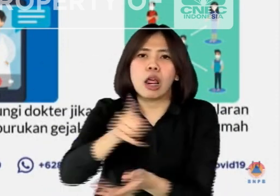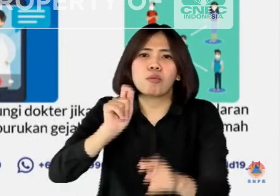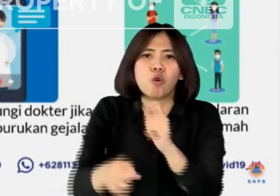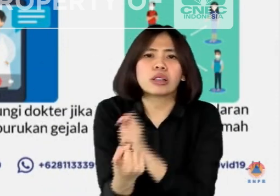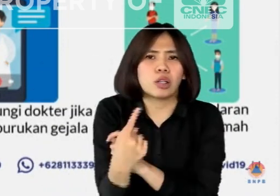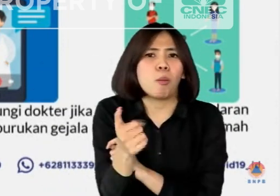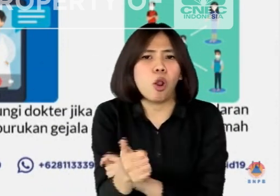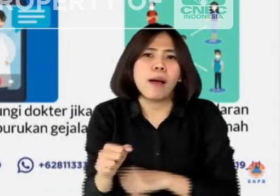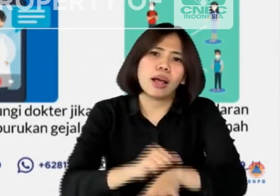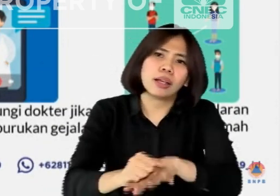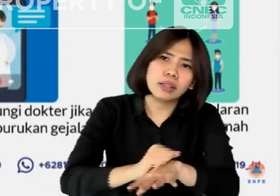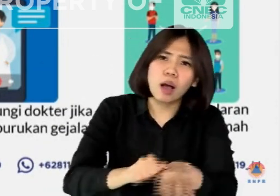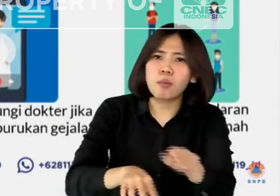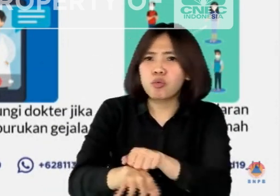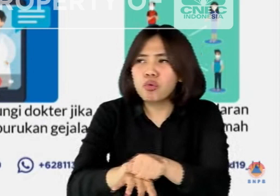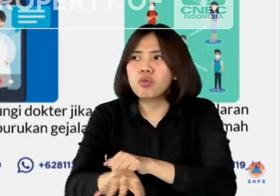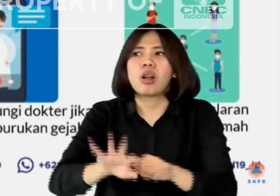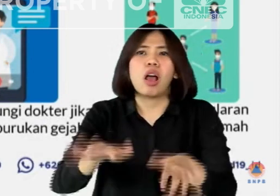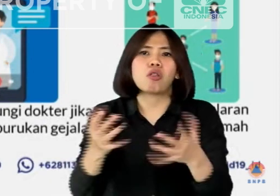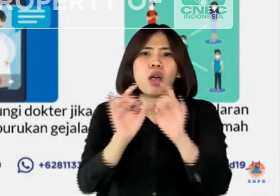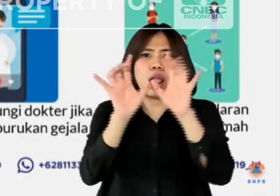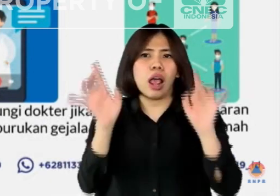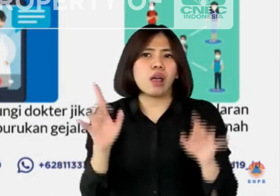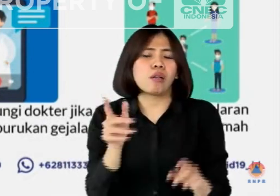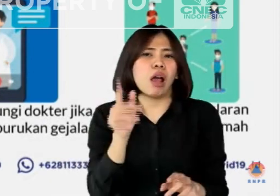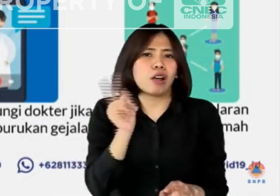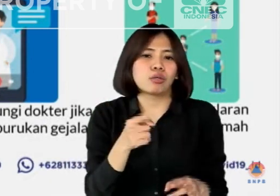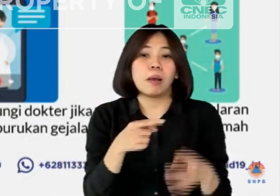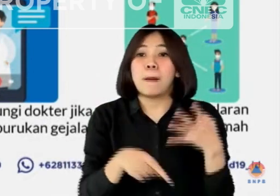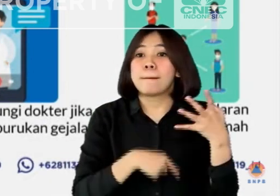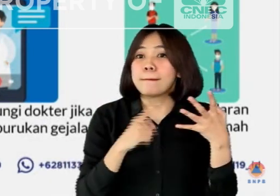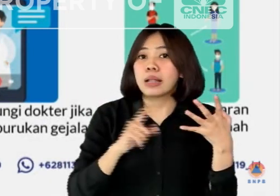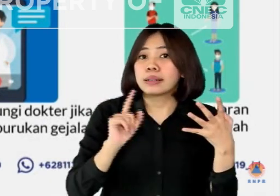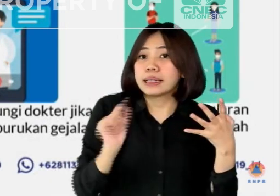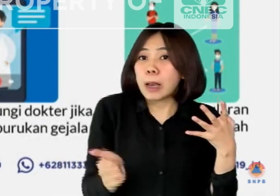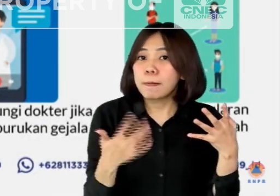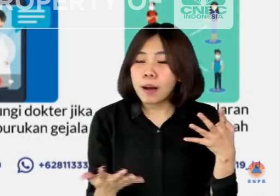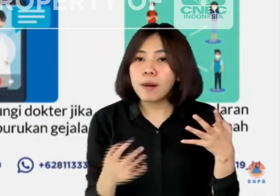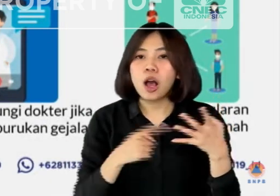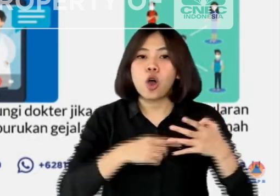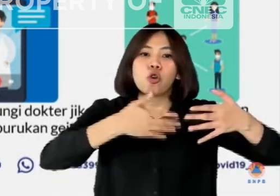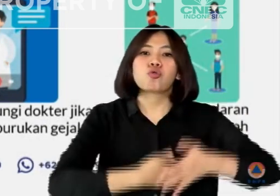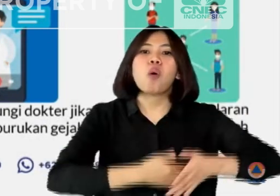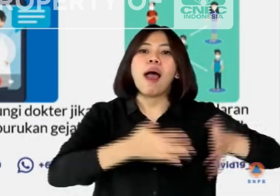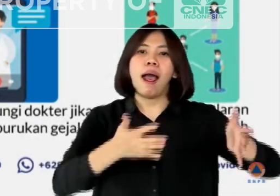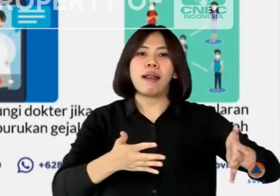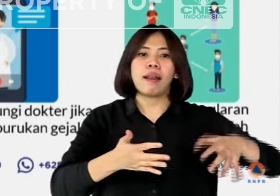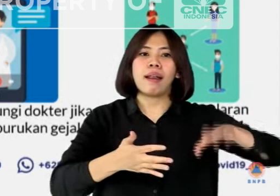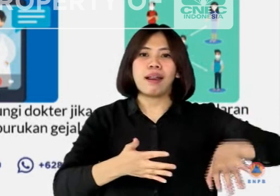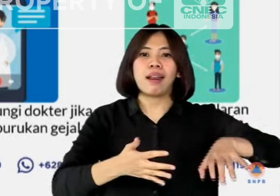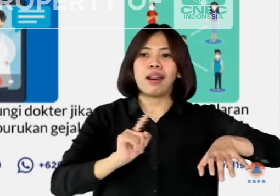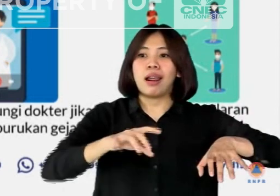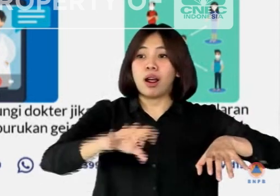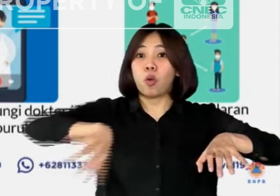deterjen maupun cairan desinfektan dalam jumlah yang cukup. Yang keempat, menyediakan ruangan terpisah yang tidak